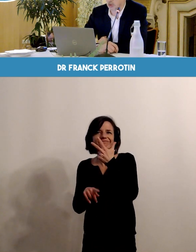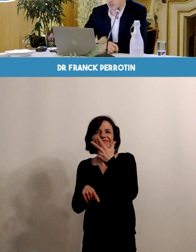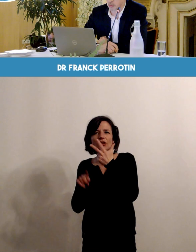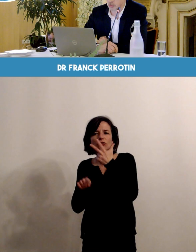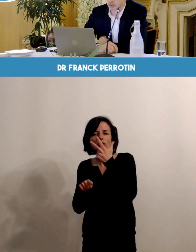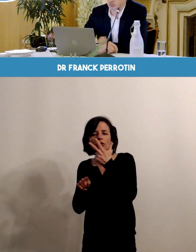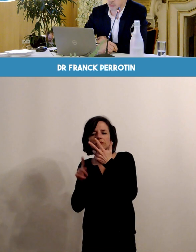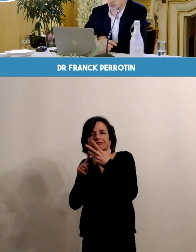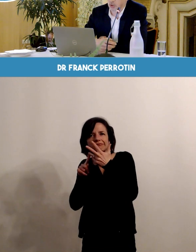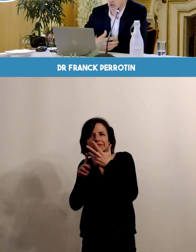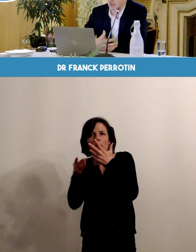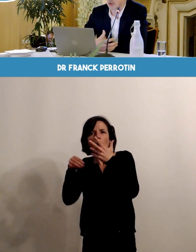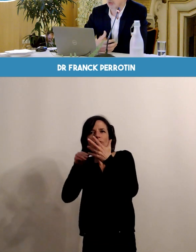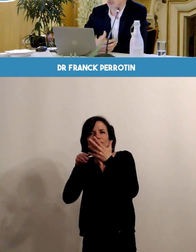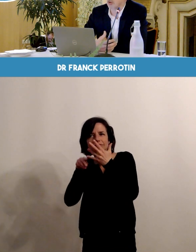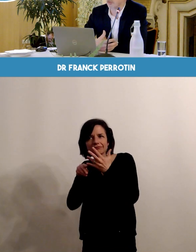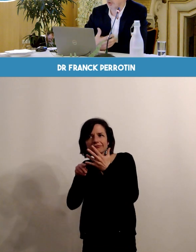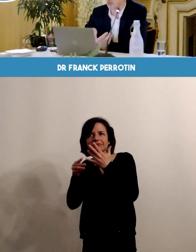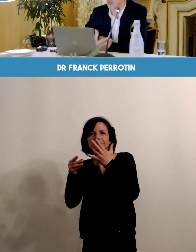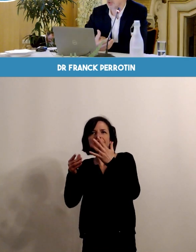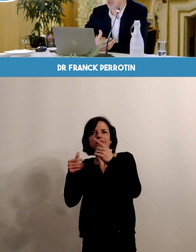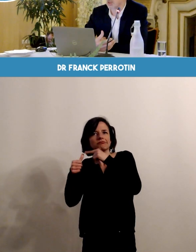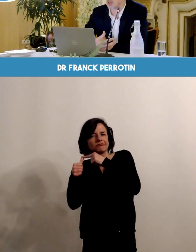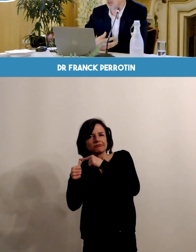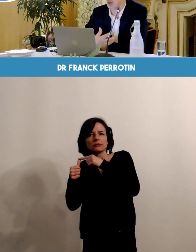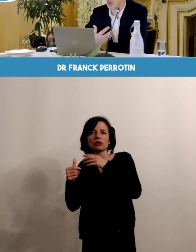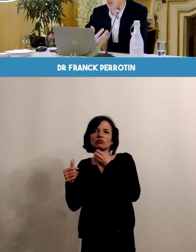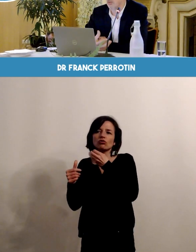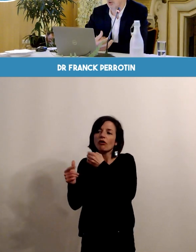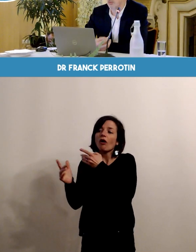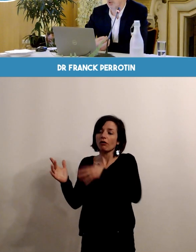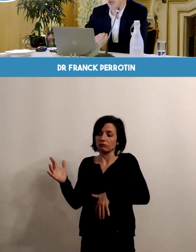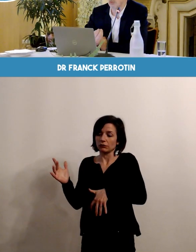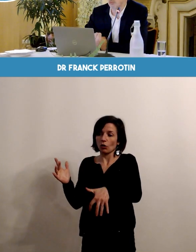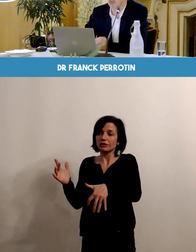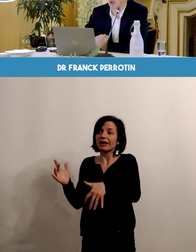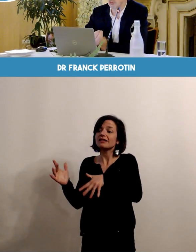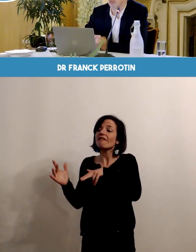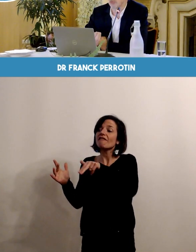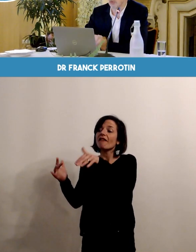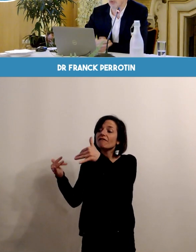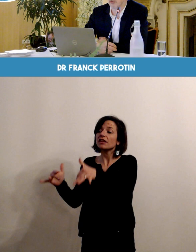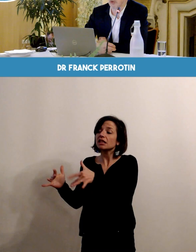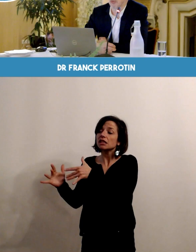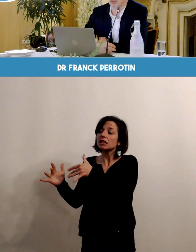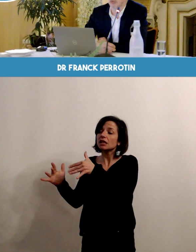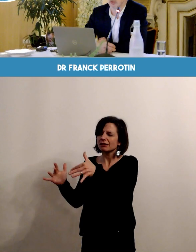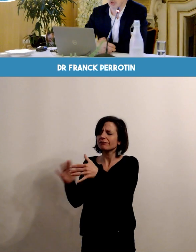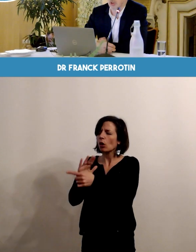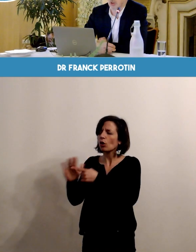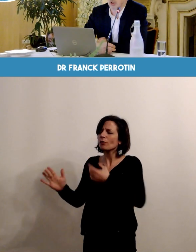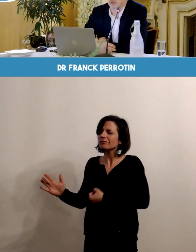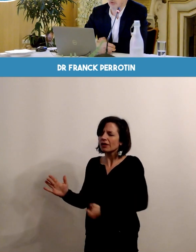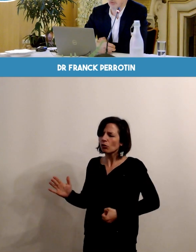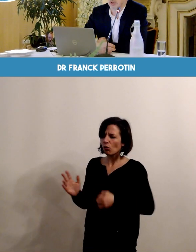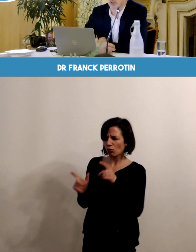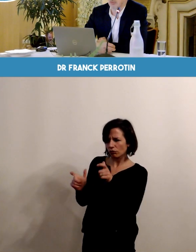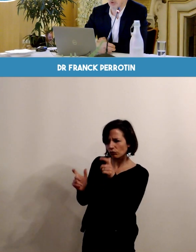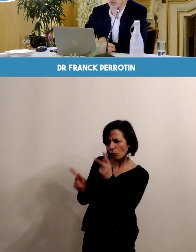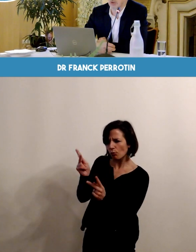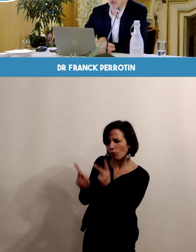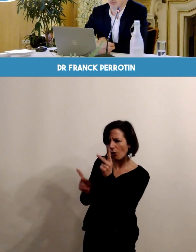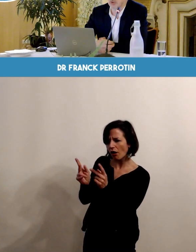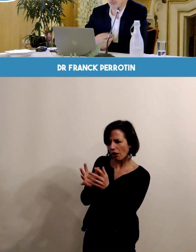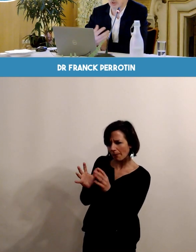proposées en plus, en particulier, en fin de grossesse, évaluer le poids du futur enfant pour évaluer